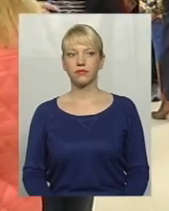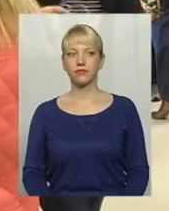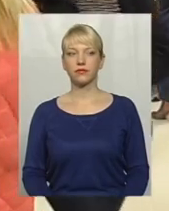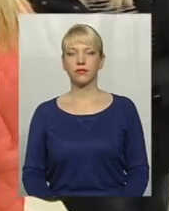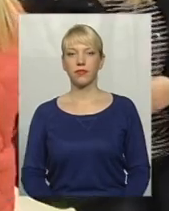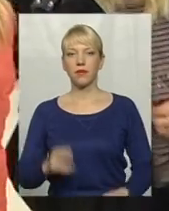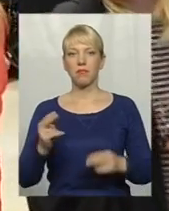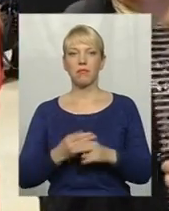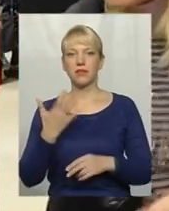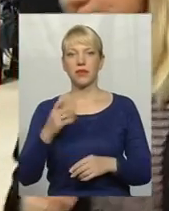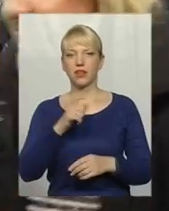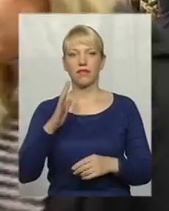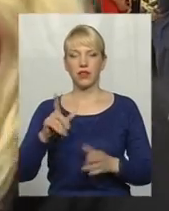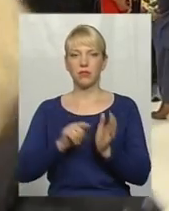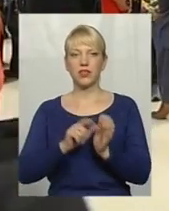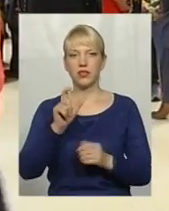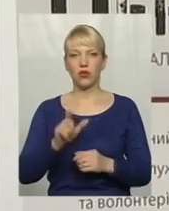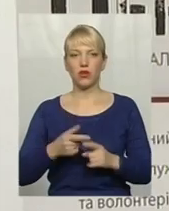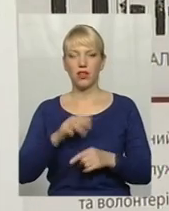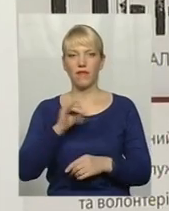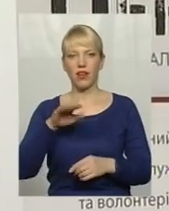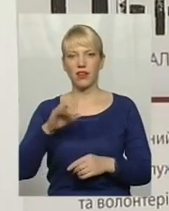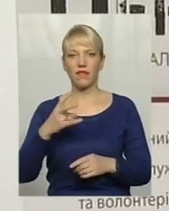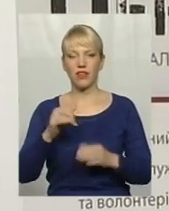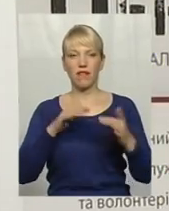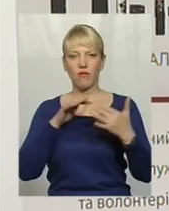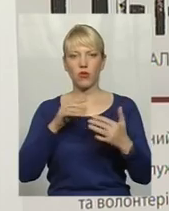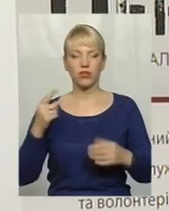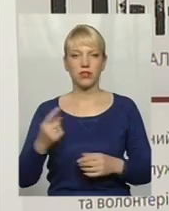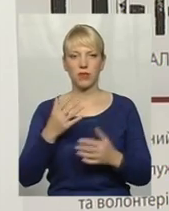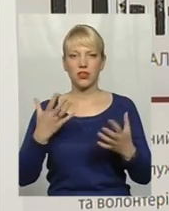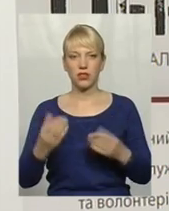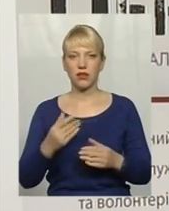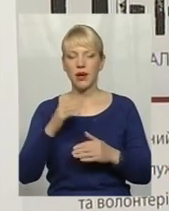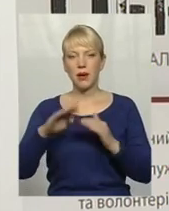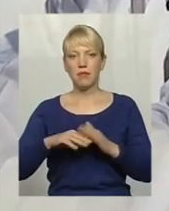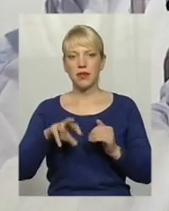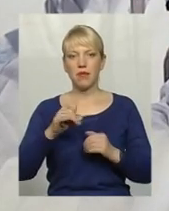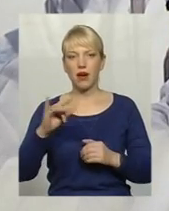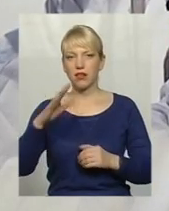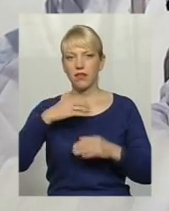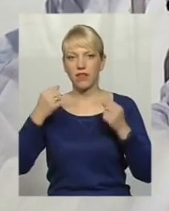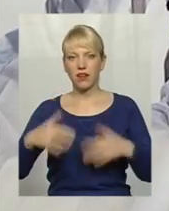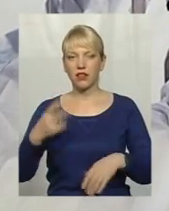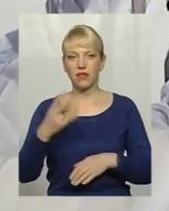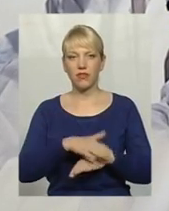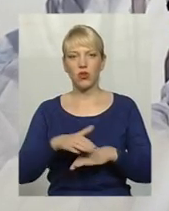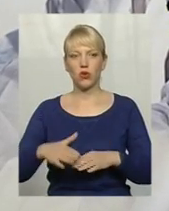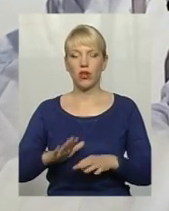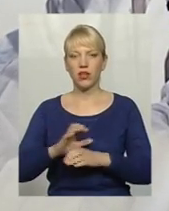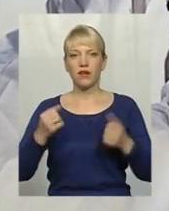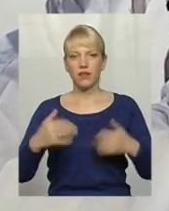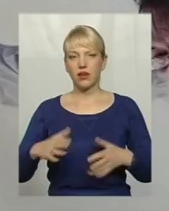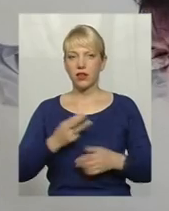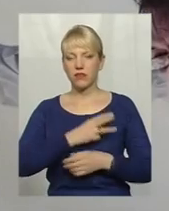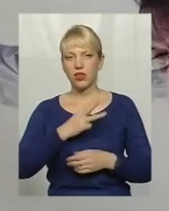Без п'яти хвилин пенсіонер Анатолій Фатіїв на фронті з перших днів. Під Мар'їнкою він втратив обидві ноги. Та не втратив жаги до